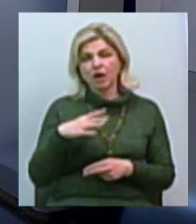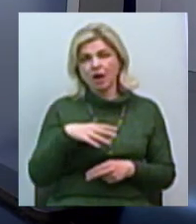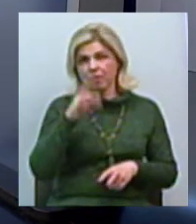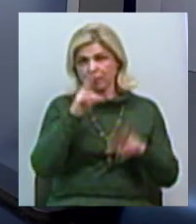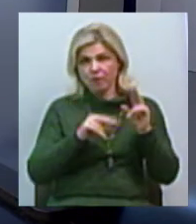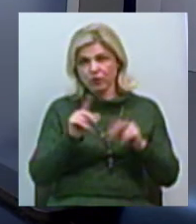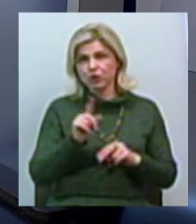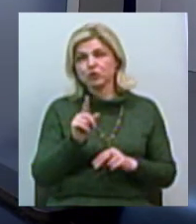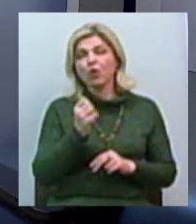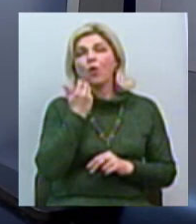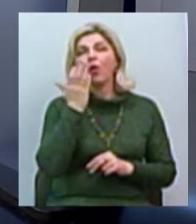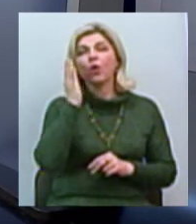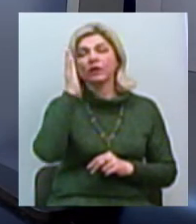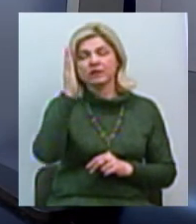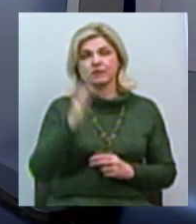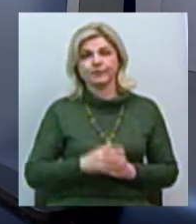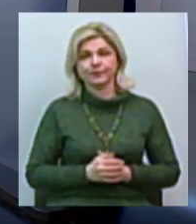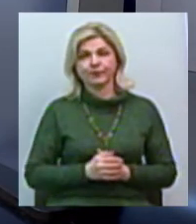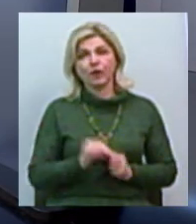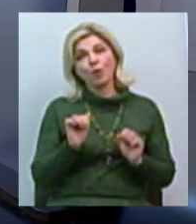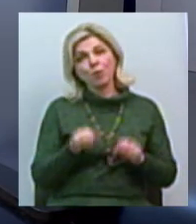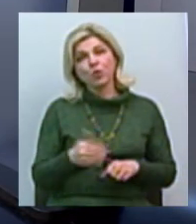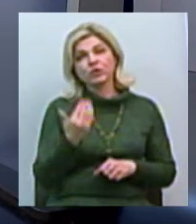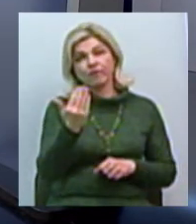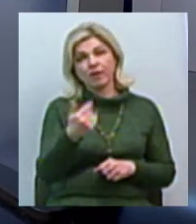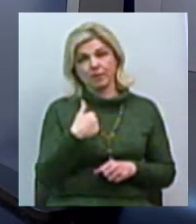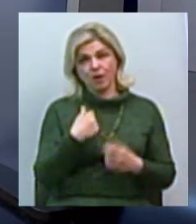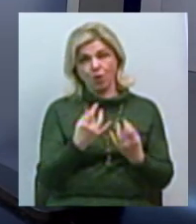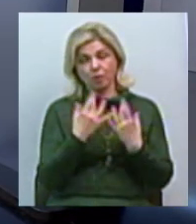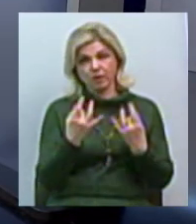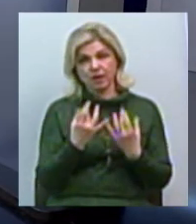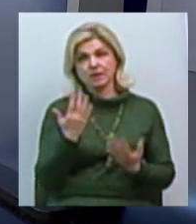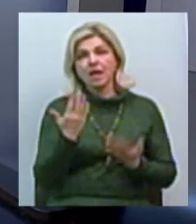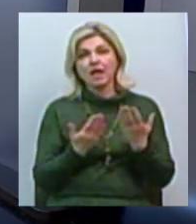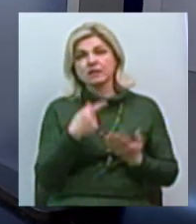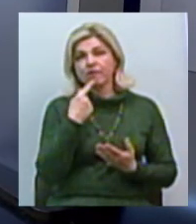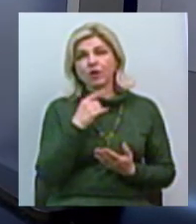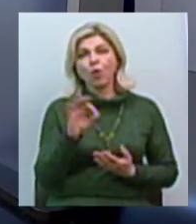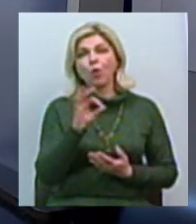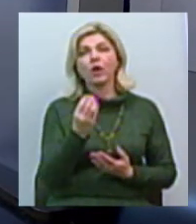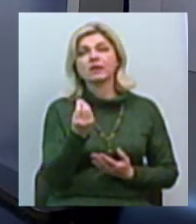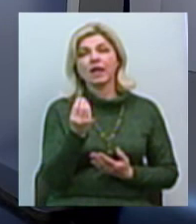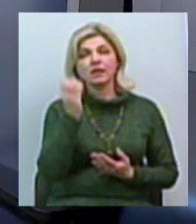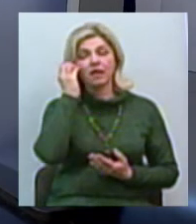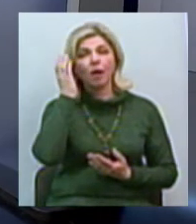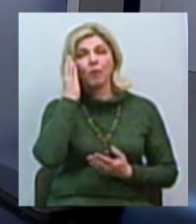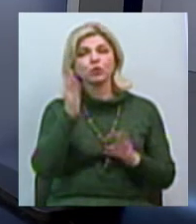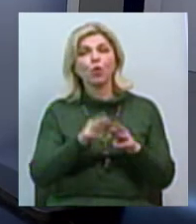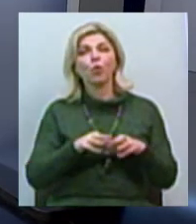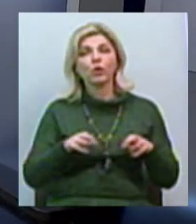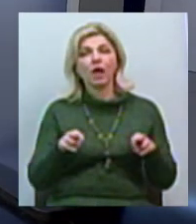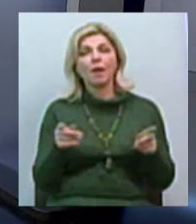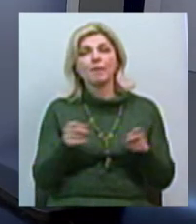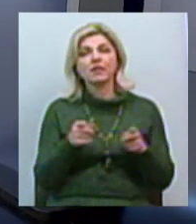те, що він колись... До речі, можливо, ви мені пояснете, якщо йдеться про гроші японського уряду під мінімальний кредит, так як